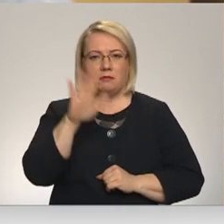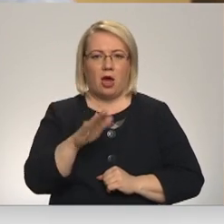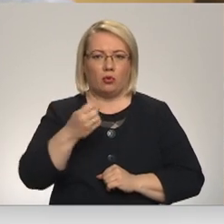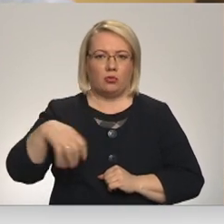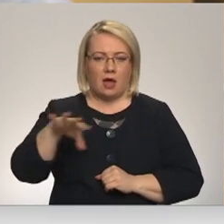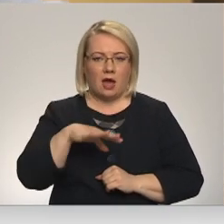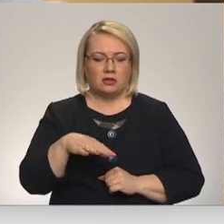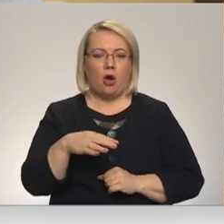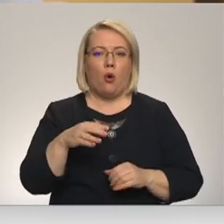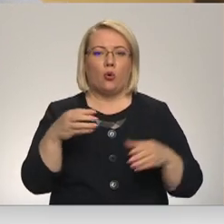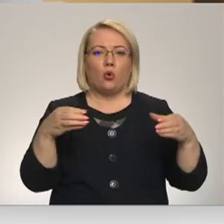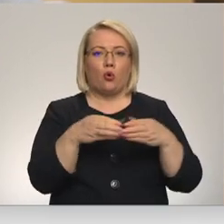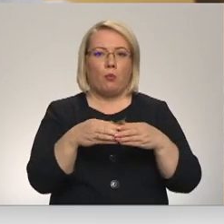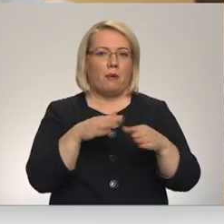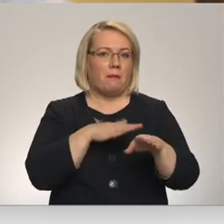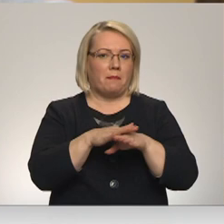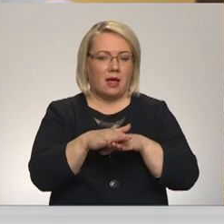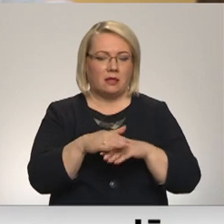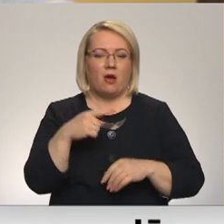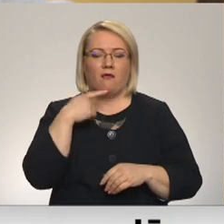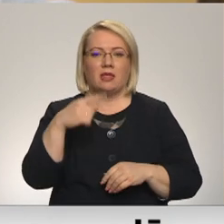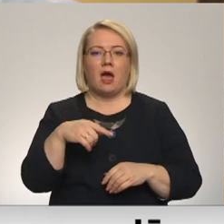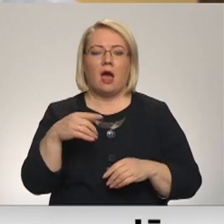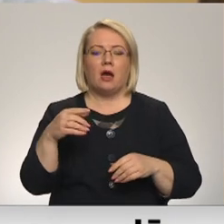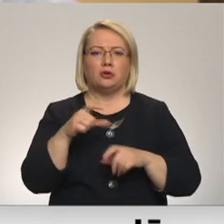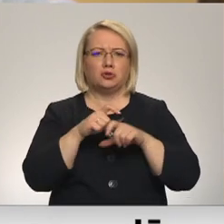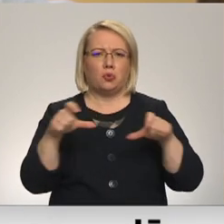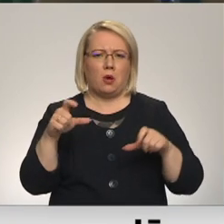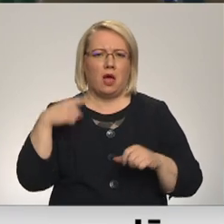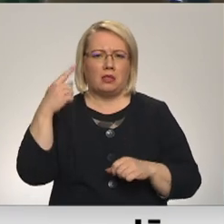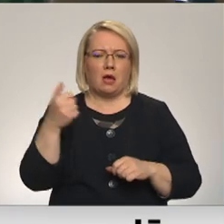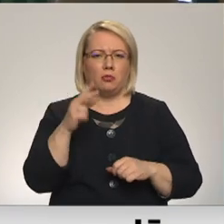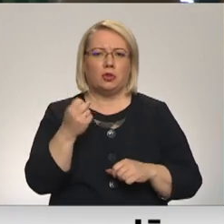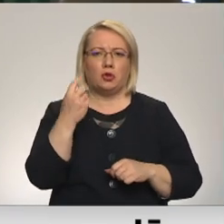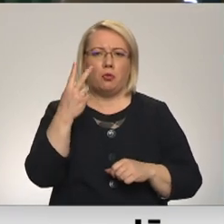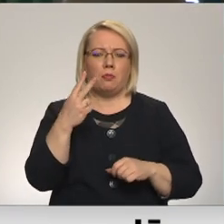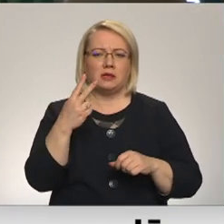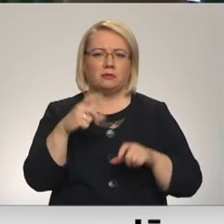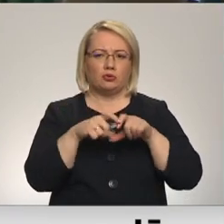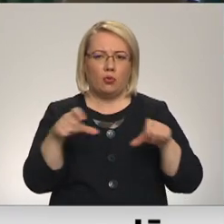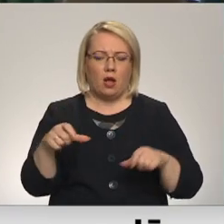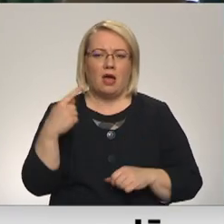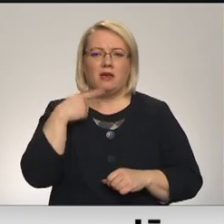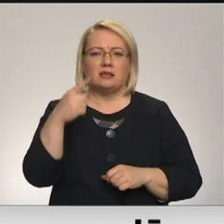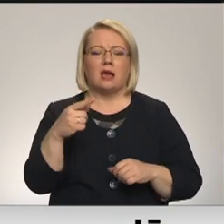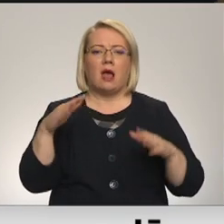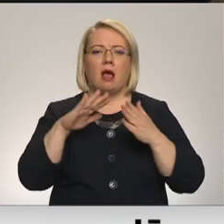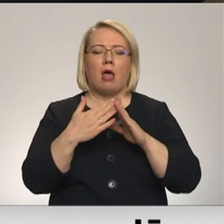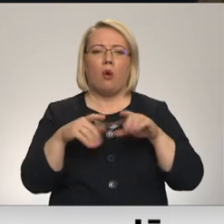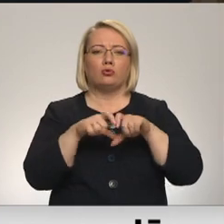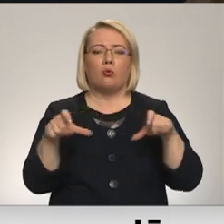Tieši septembrī dēlam ir jāsākiet skolā, viņiem solos pilna klasija, nemaldos 12 bērni. Runāja jau lauka skolas maziņas un tā.